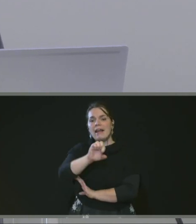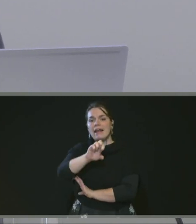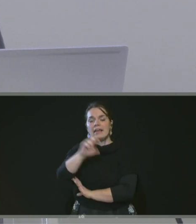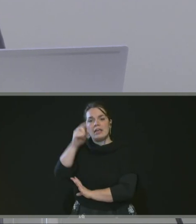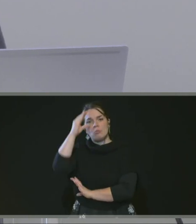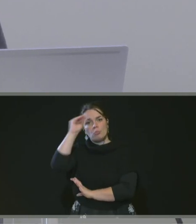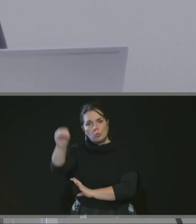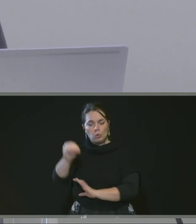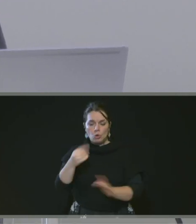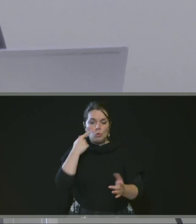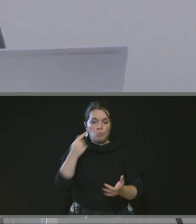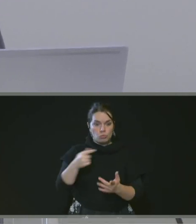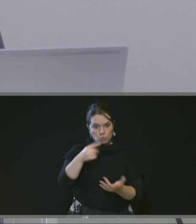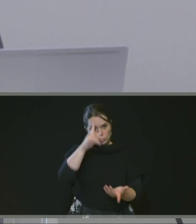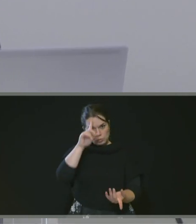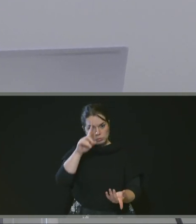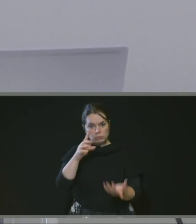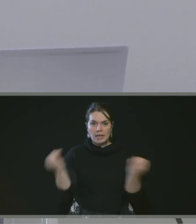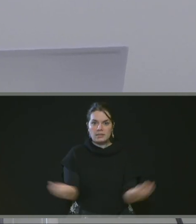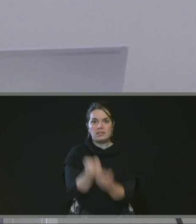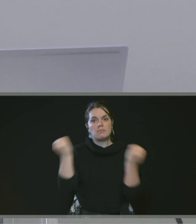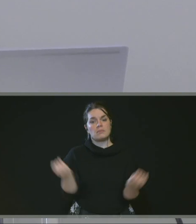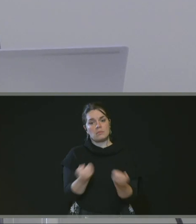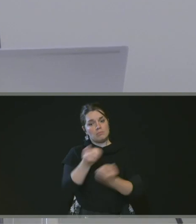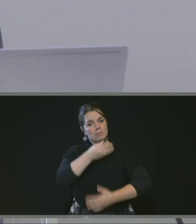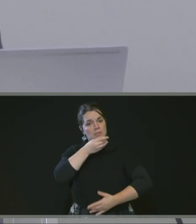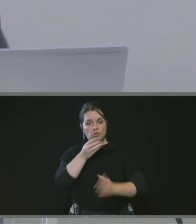commerciale qui a lieu sur la période des fêtes de fin d'année.